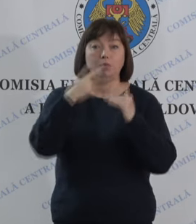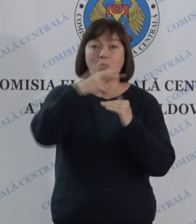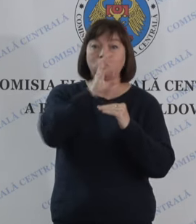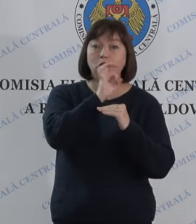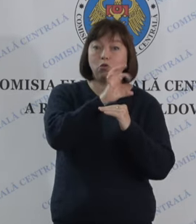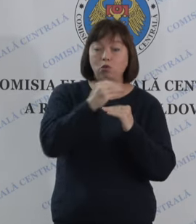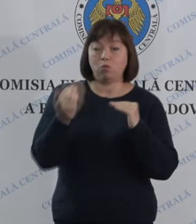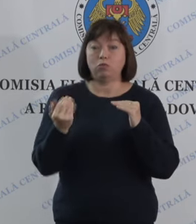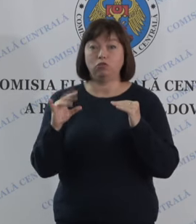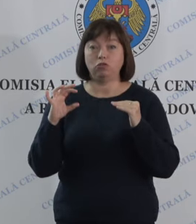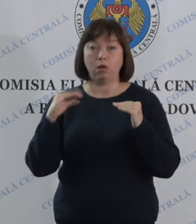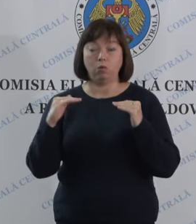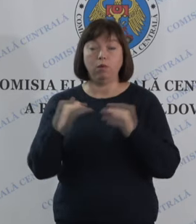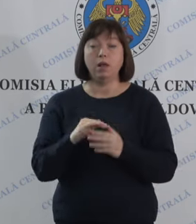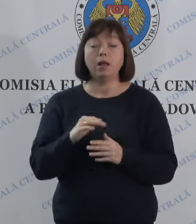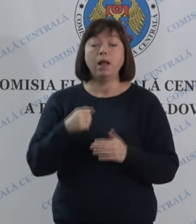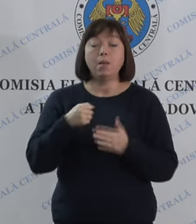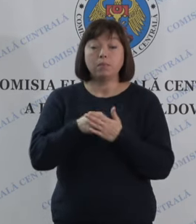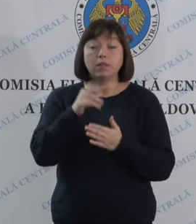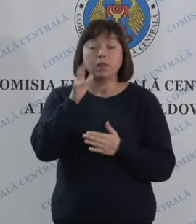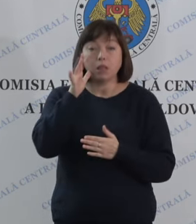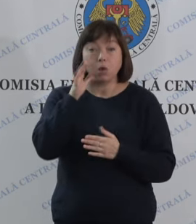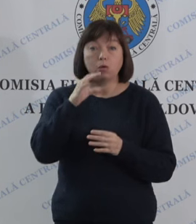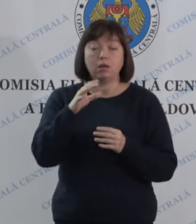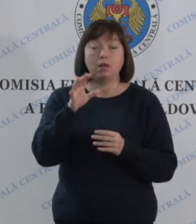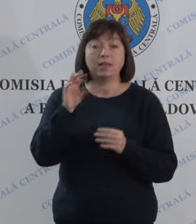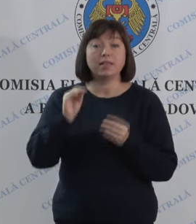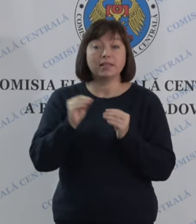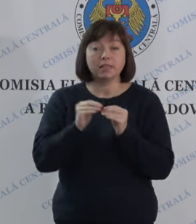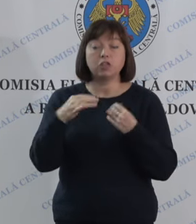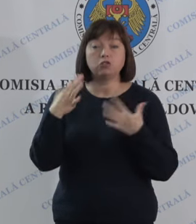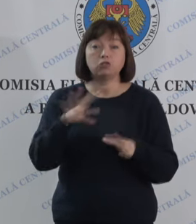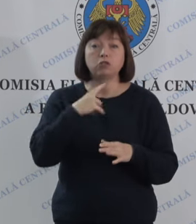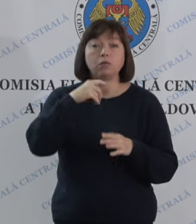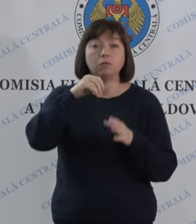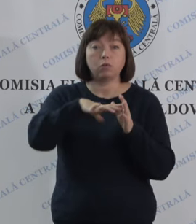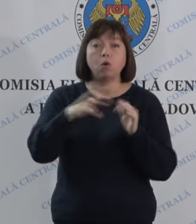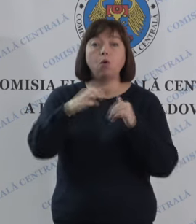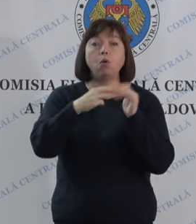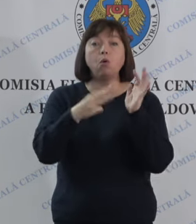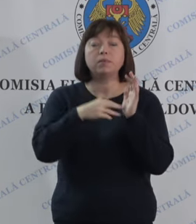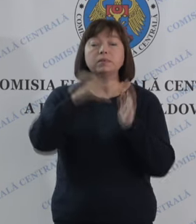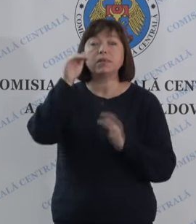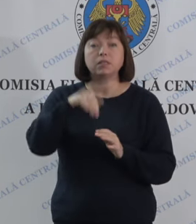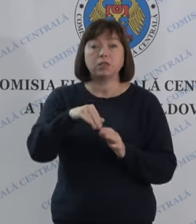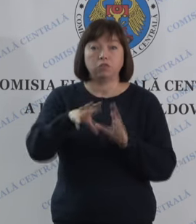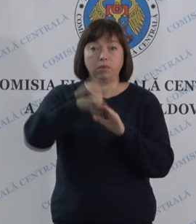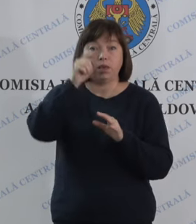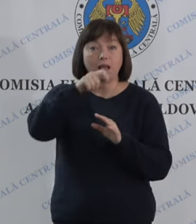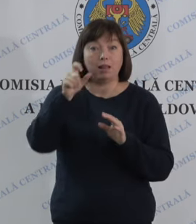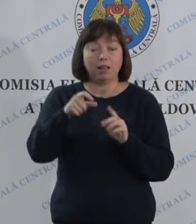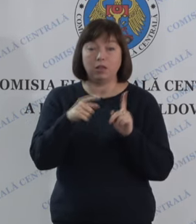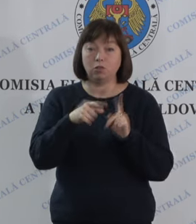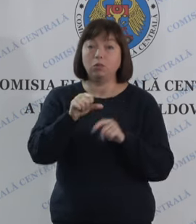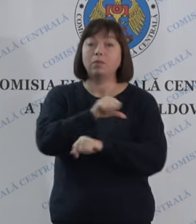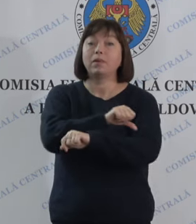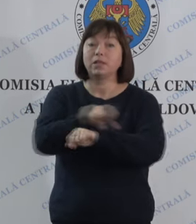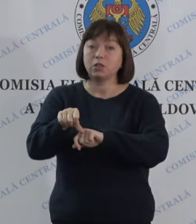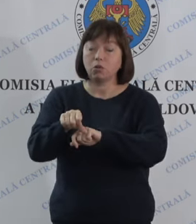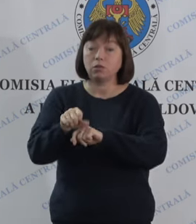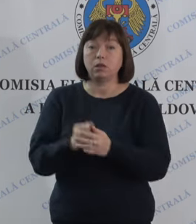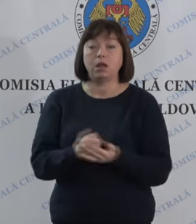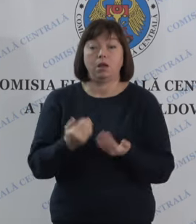octombrie, când până la ora 10 votaseră circa 18.000 de alegători peste hotare.